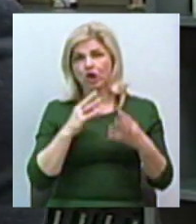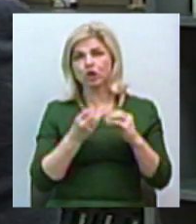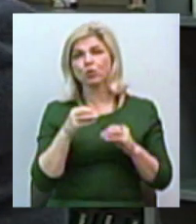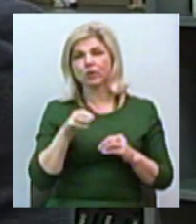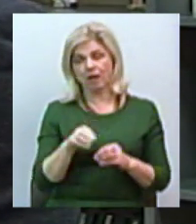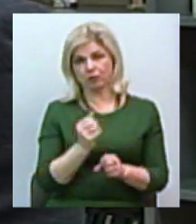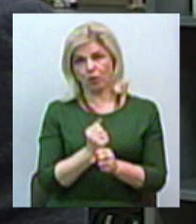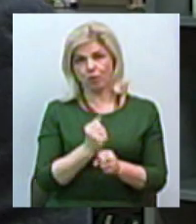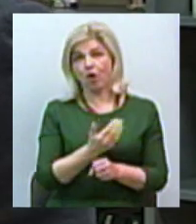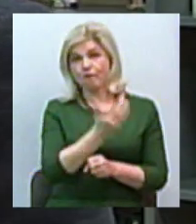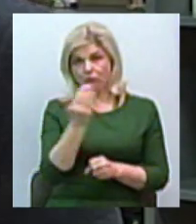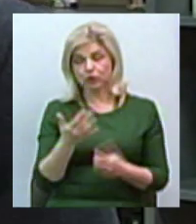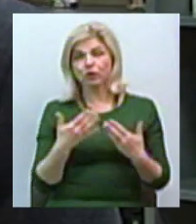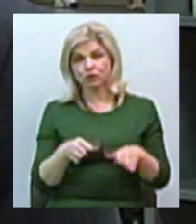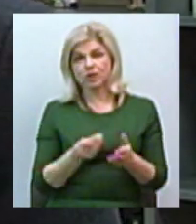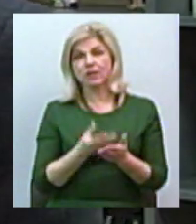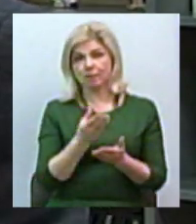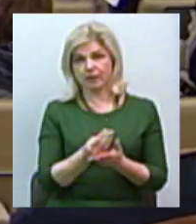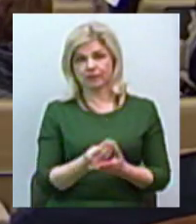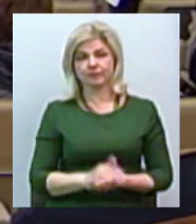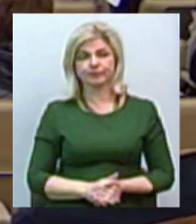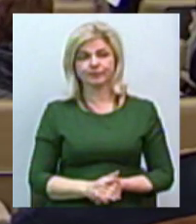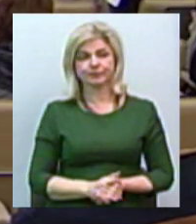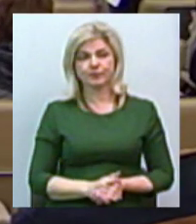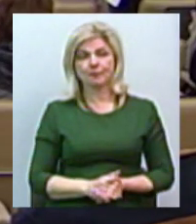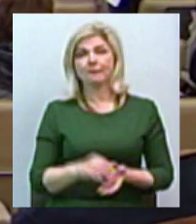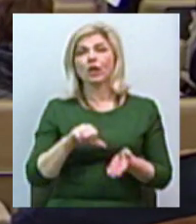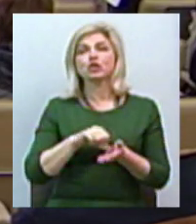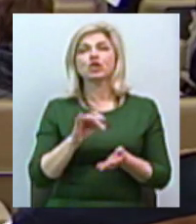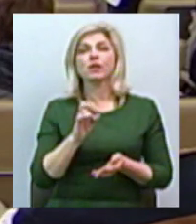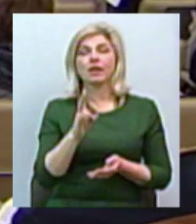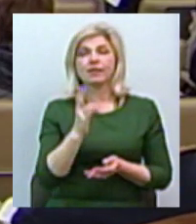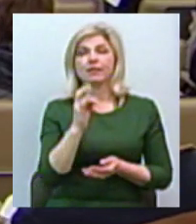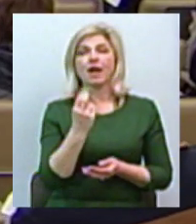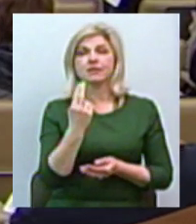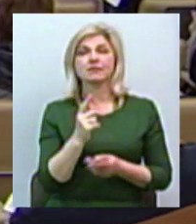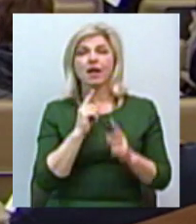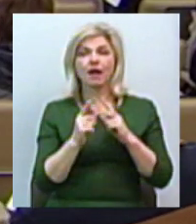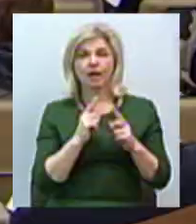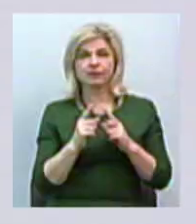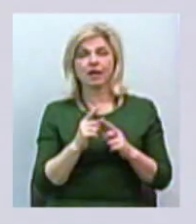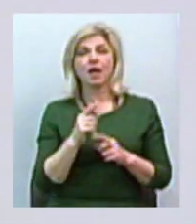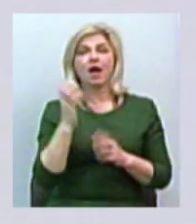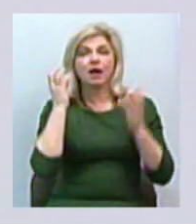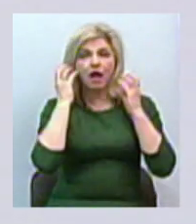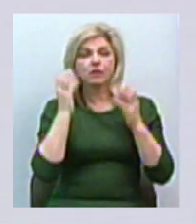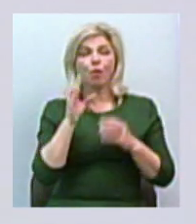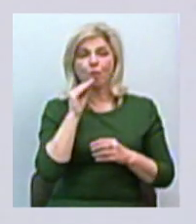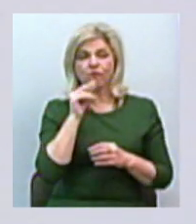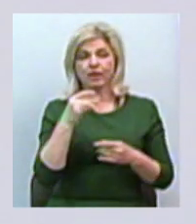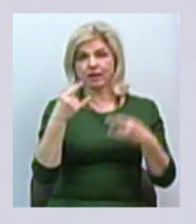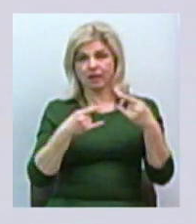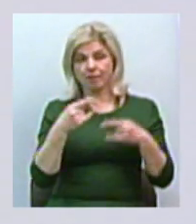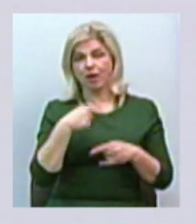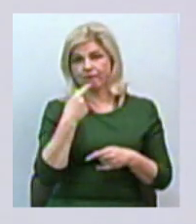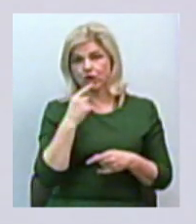Вони вже заплатили. Їм немає, щоб платити за кодування. Член Національної ради з питань телебачення та радіомовлення Сергій Костинський вважає,